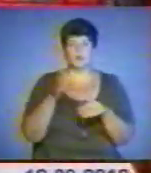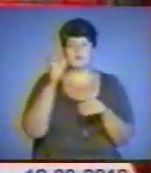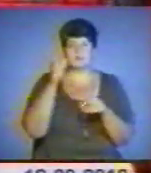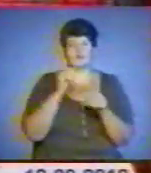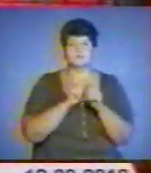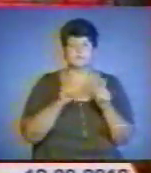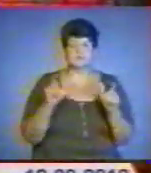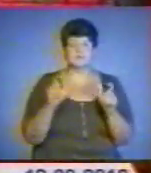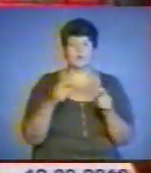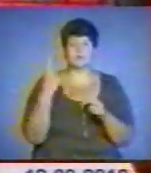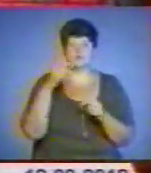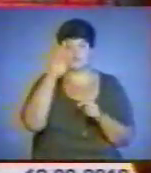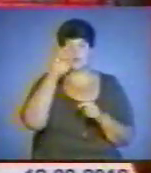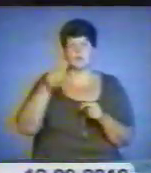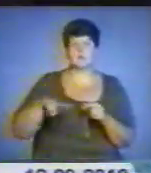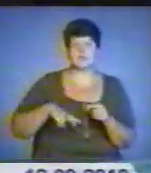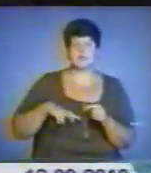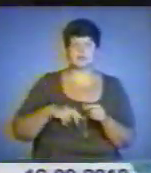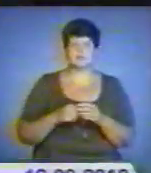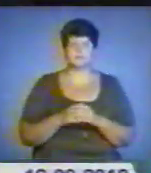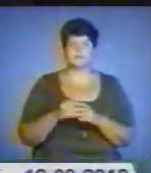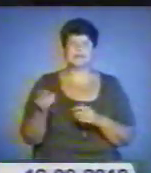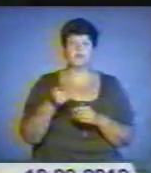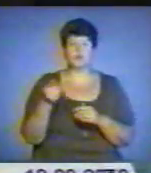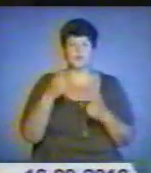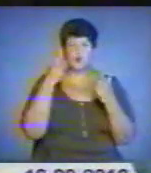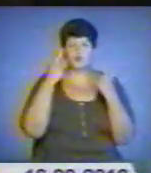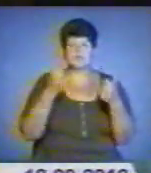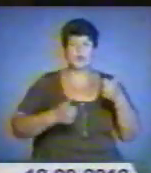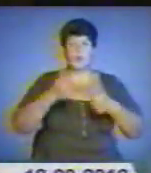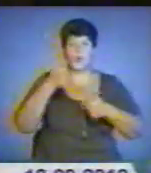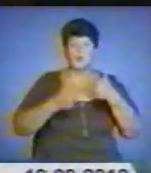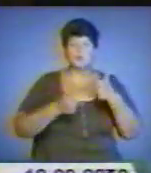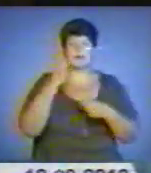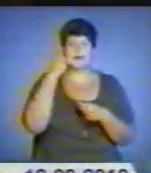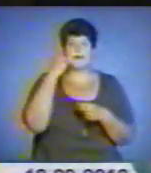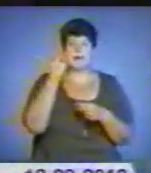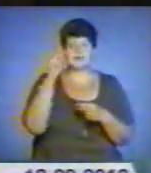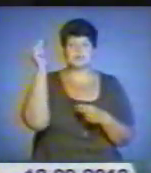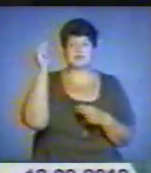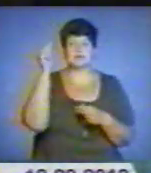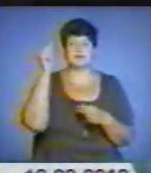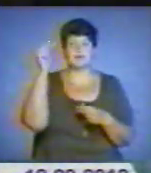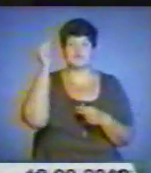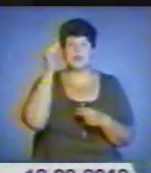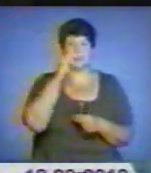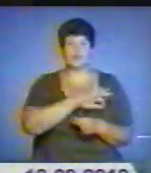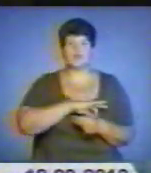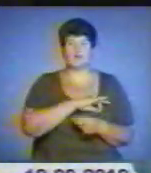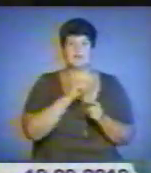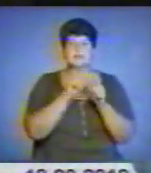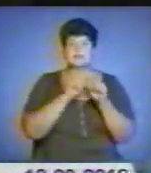облдержадміністрації. На Тернопільщині оголосили конкурс на найкращий навчально-виховний заклад року.